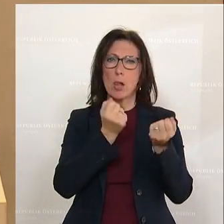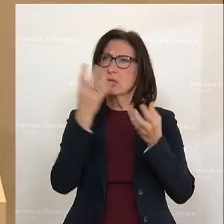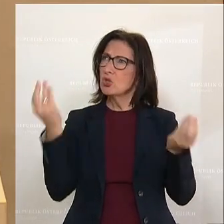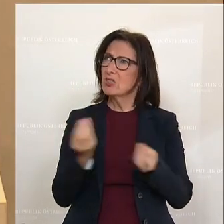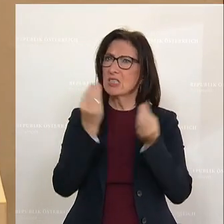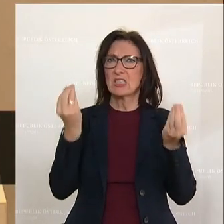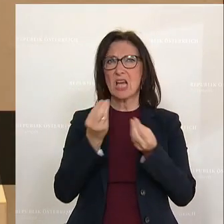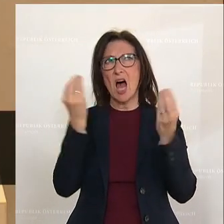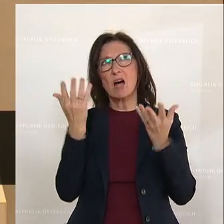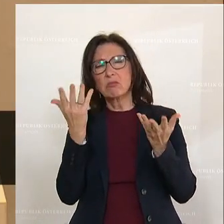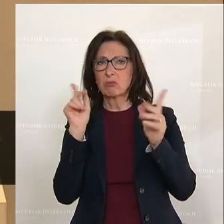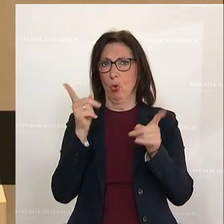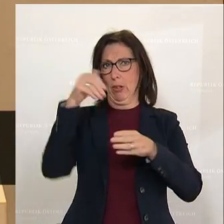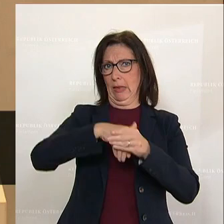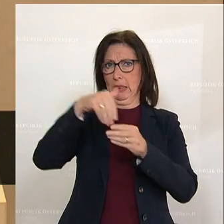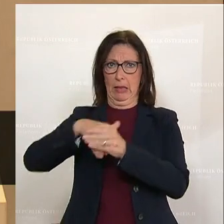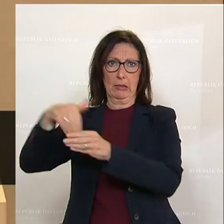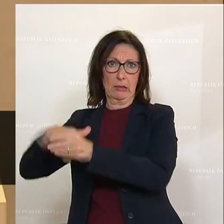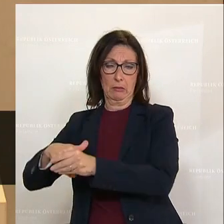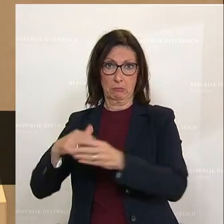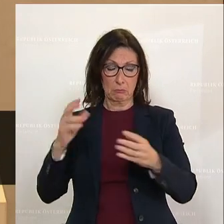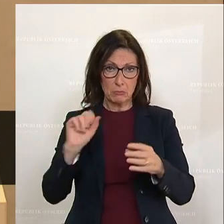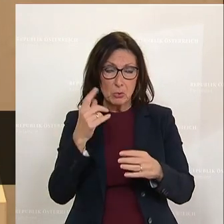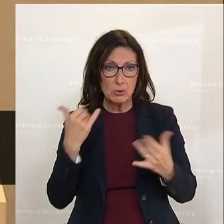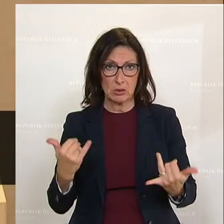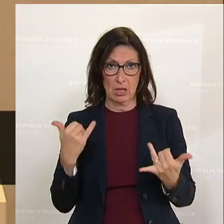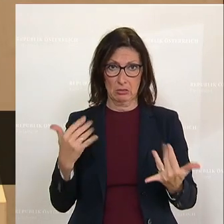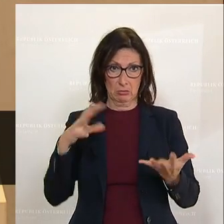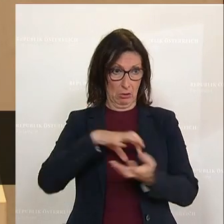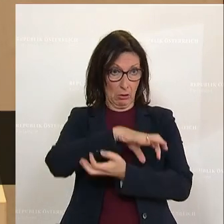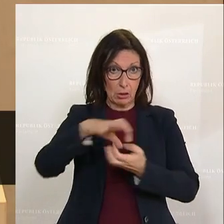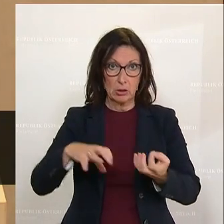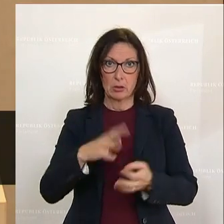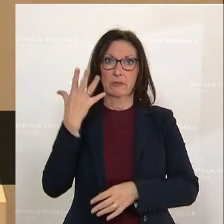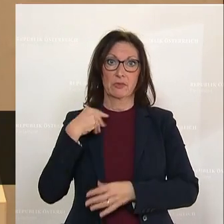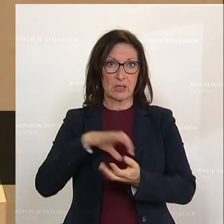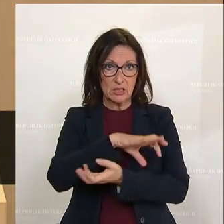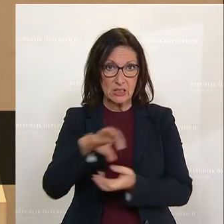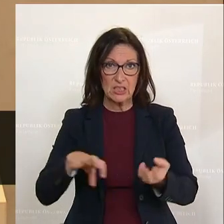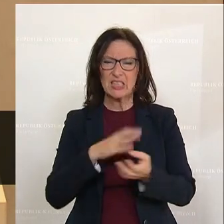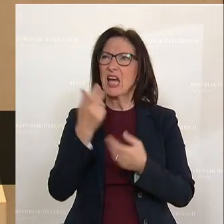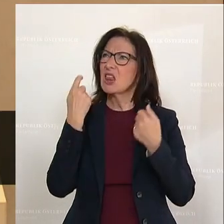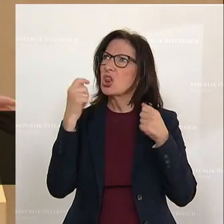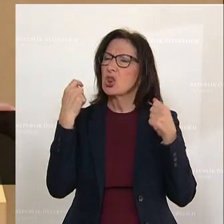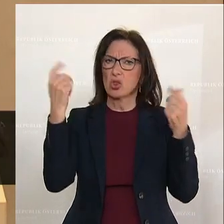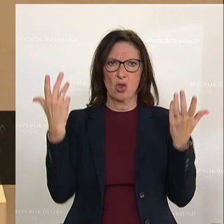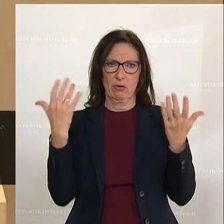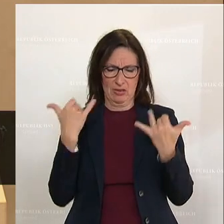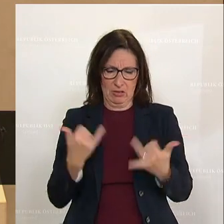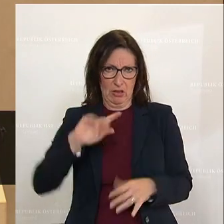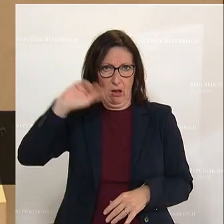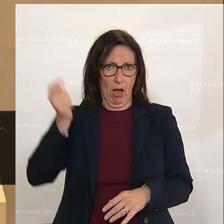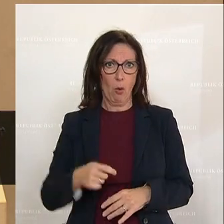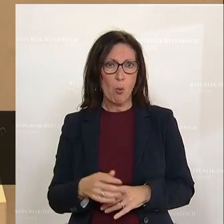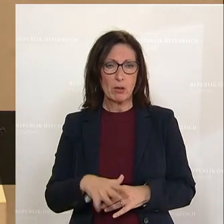jetzt, unser Land von einer Krise in die nächste schlittert, die Teuerung ist auf einem Rekordhoch